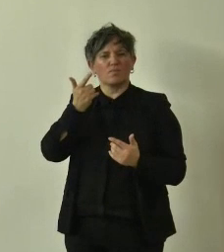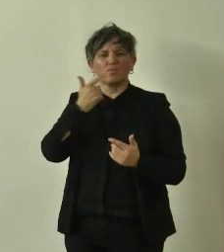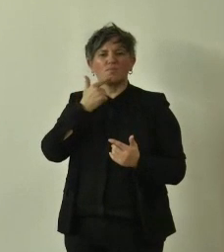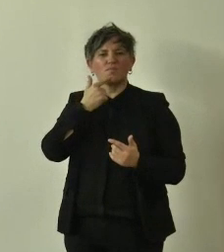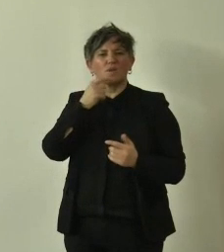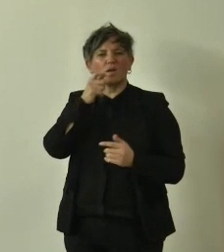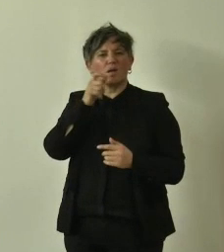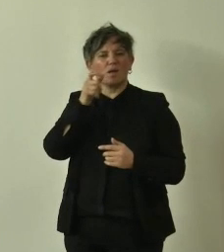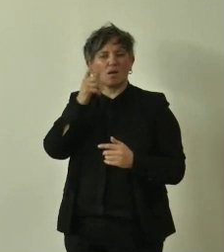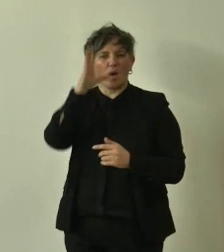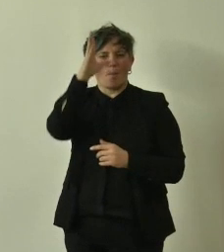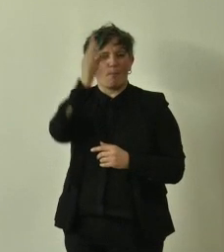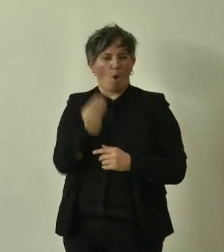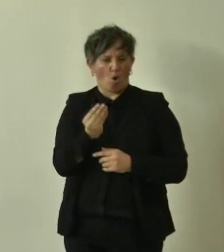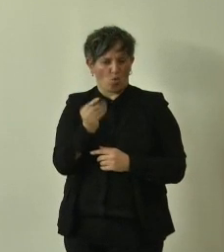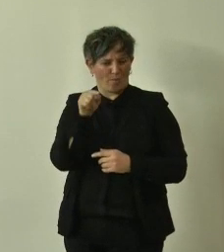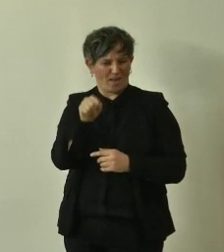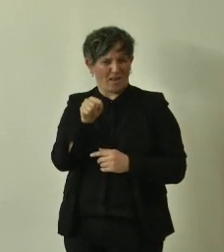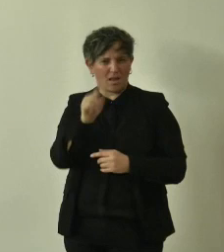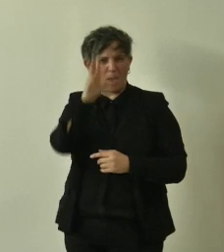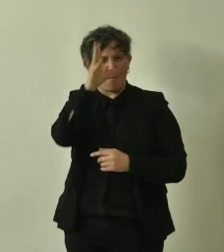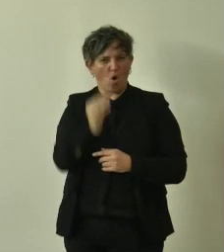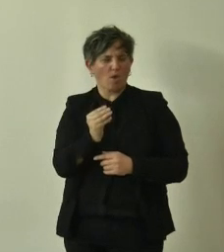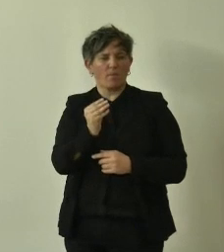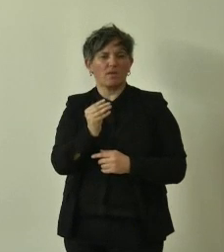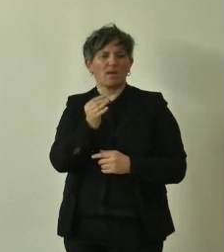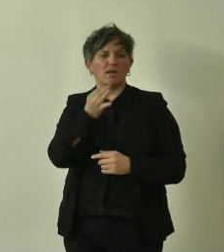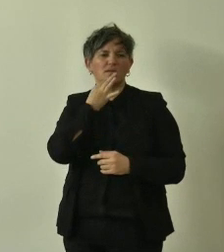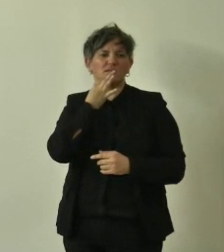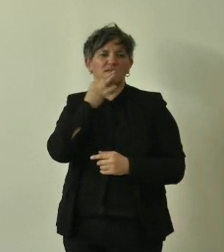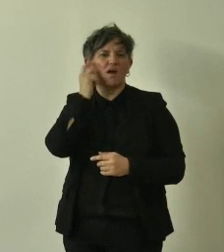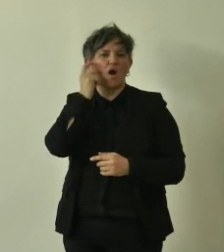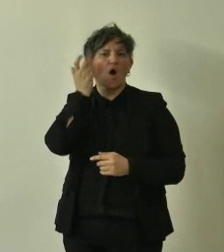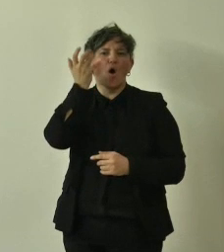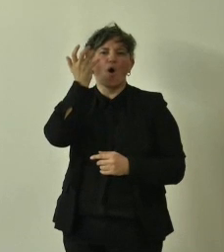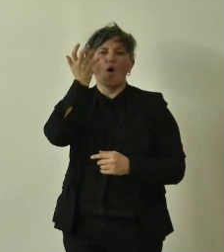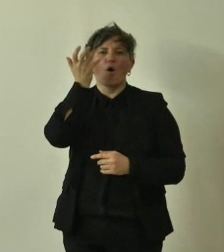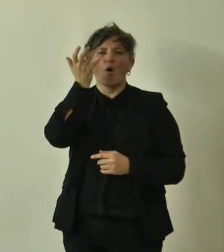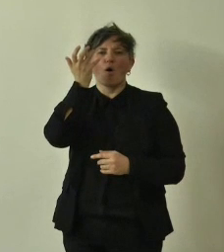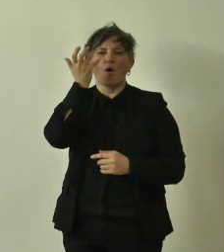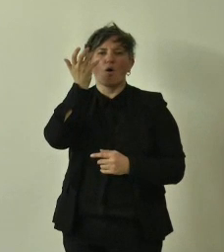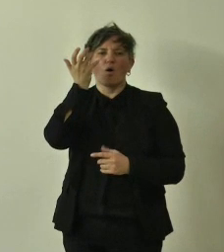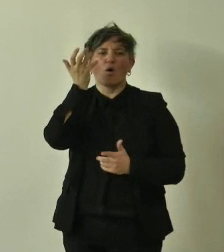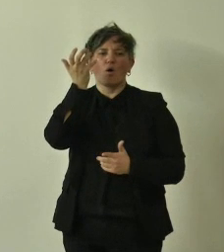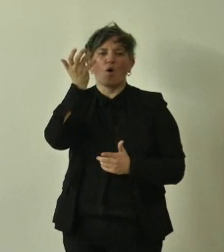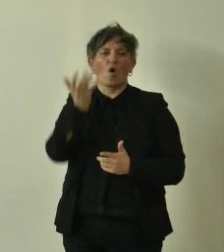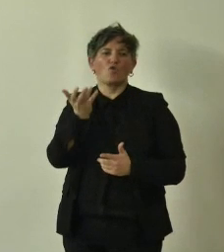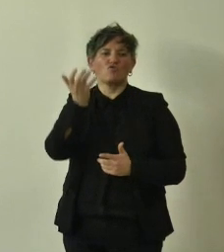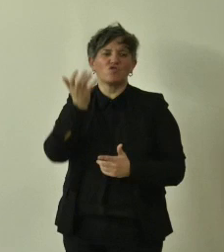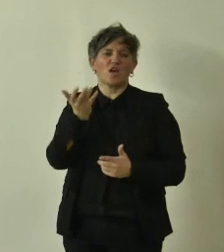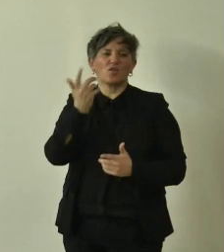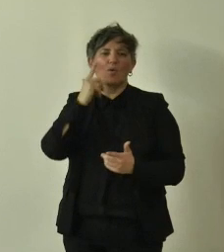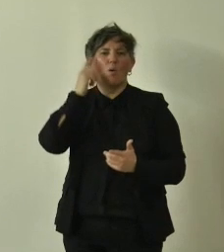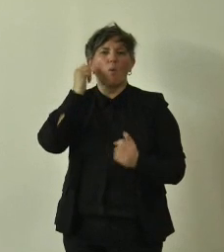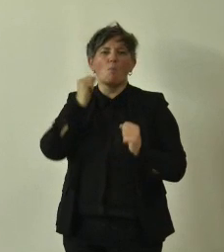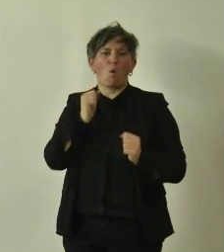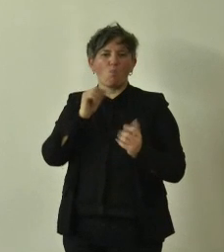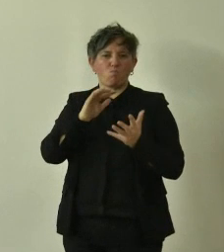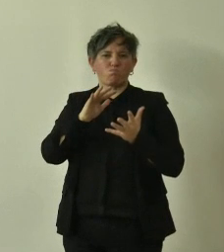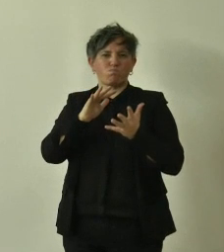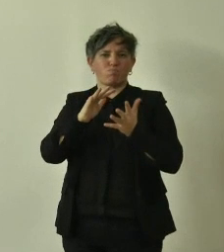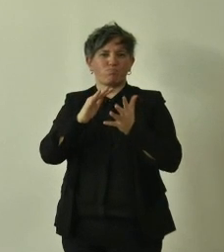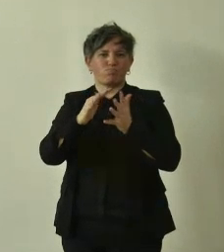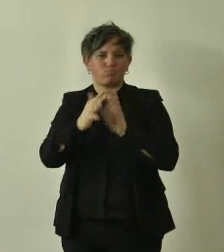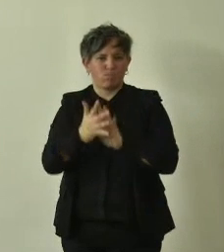monumentalità è un concetto potenziale non è un dato di fatto assoluto definitivo l